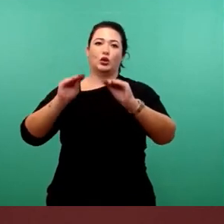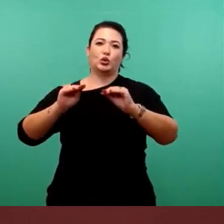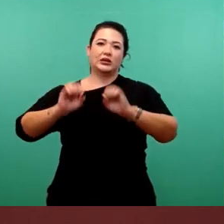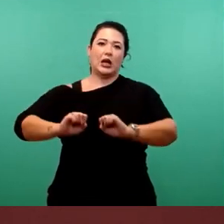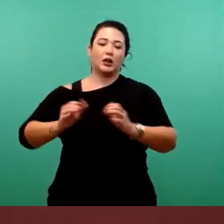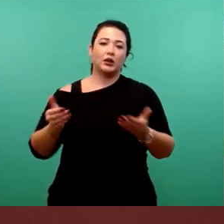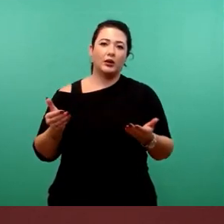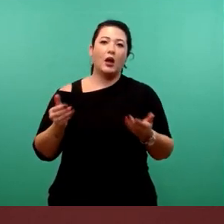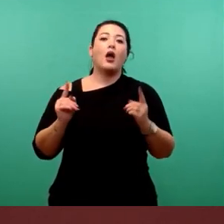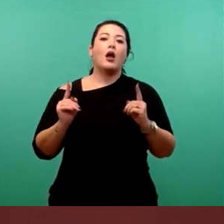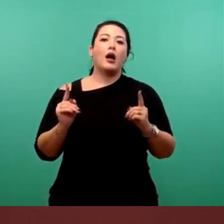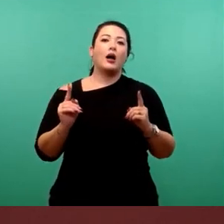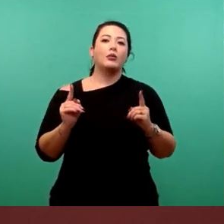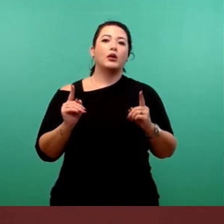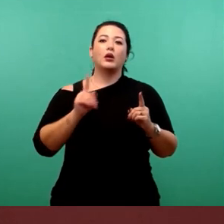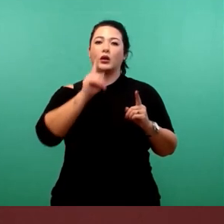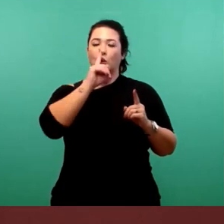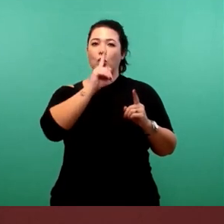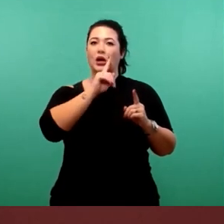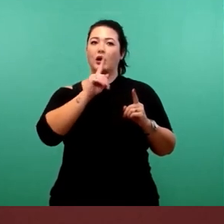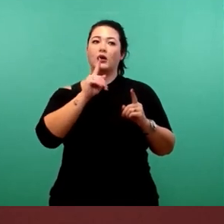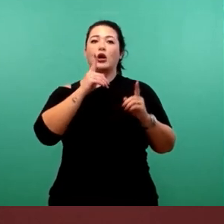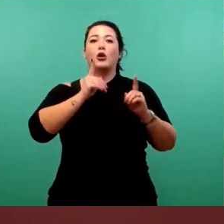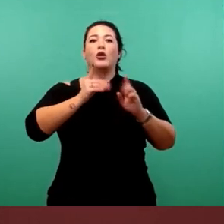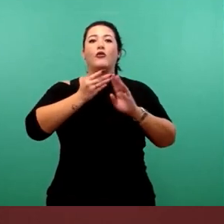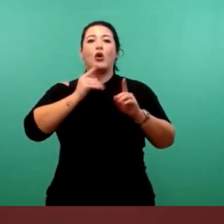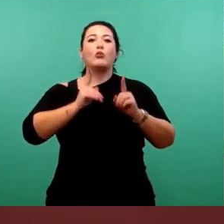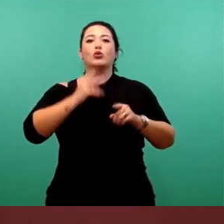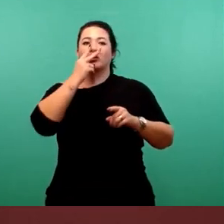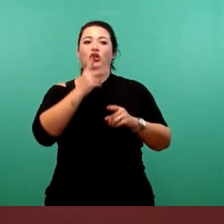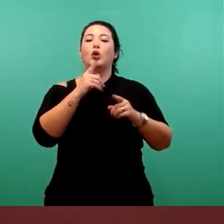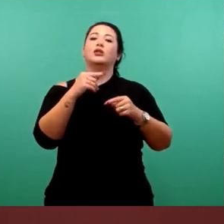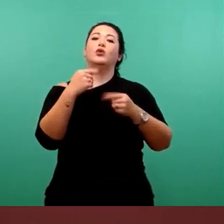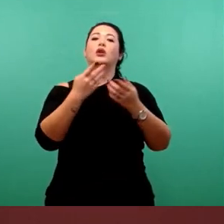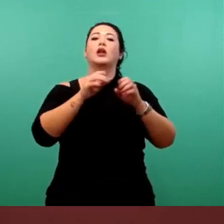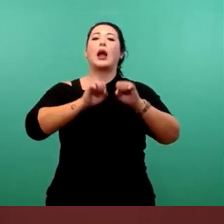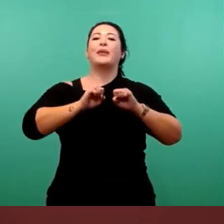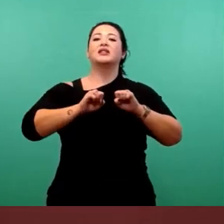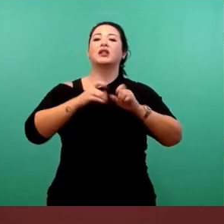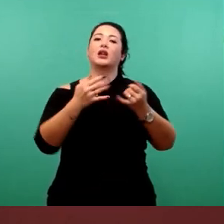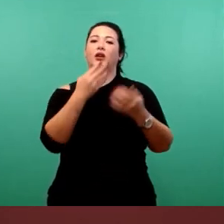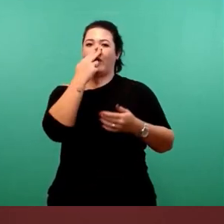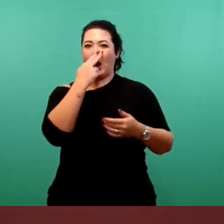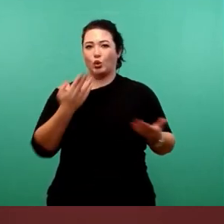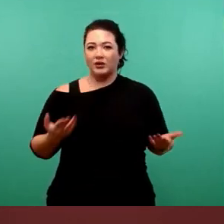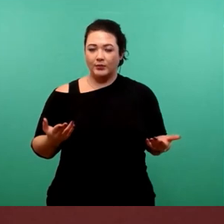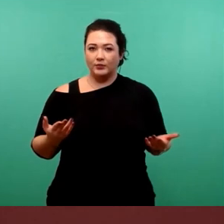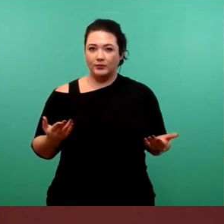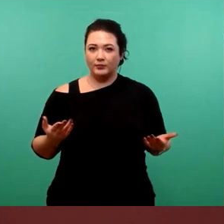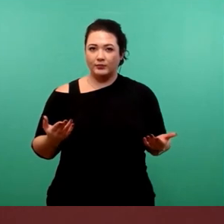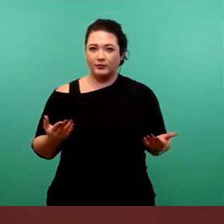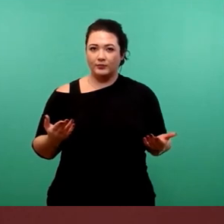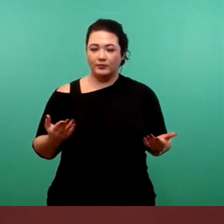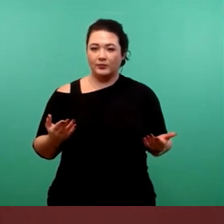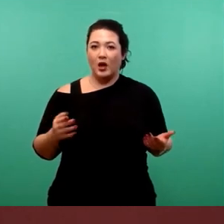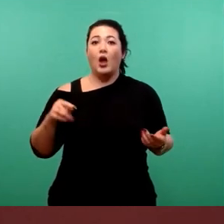so, dass man auf diese Kapazitäten mit der entsprechenden notwendigen Vorlaufzeit dann zurückgreifen kann, um dort dem